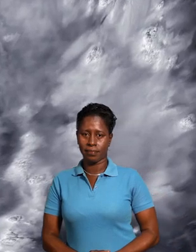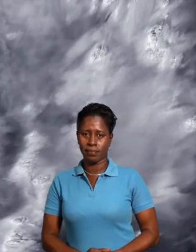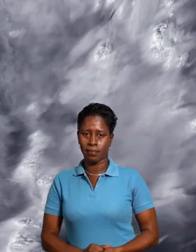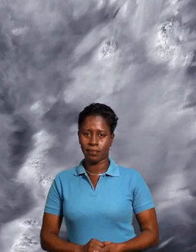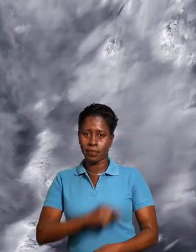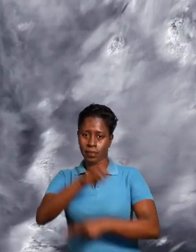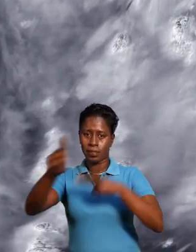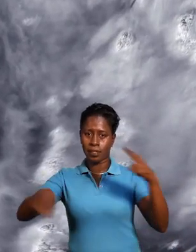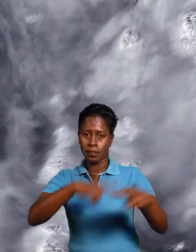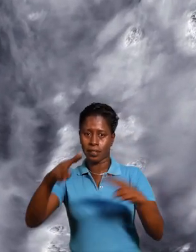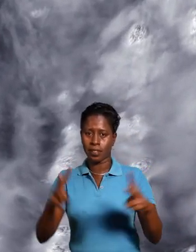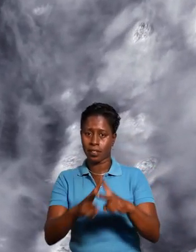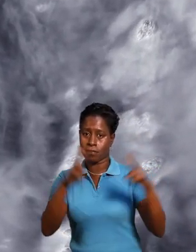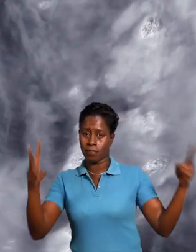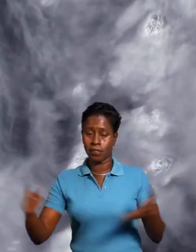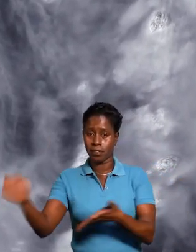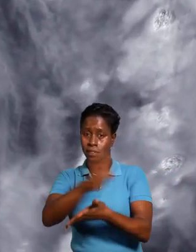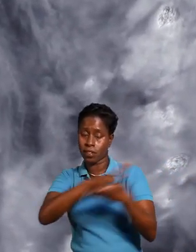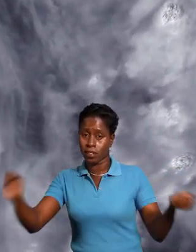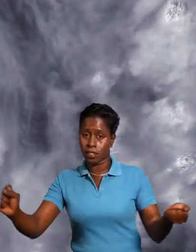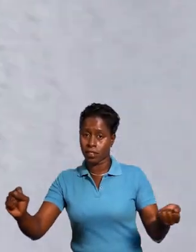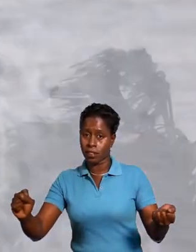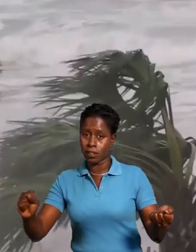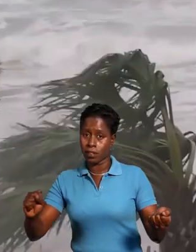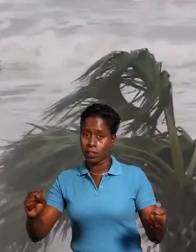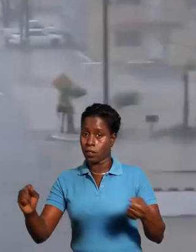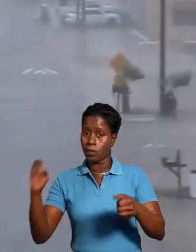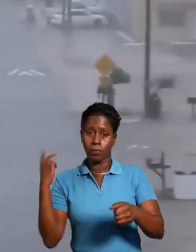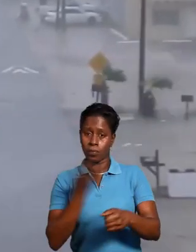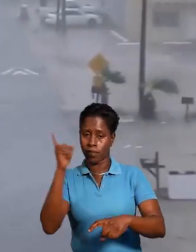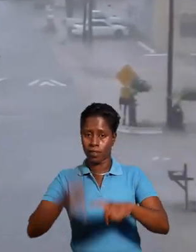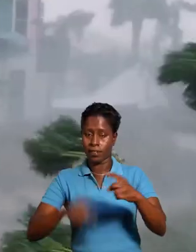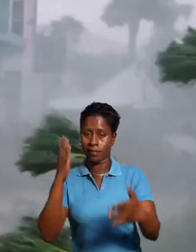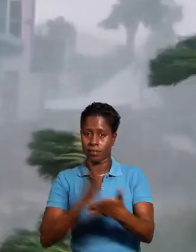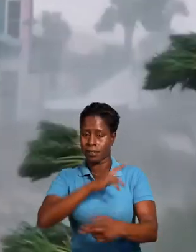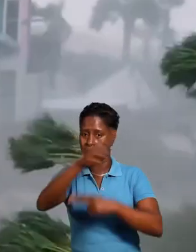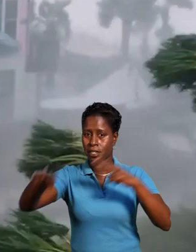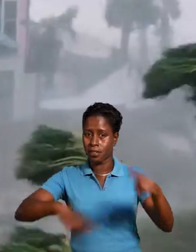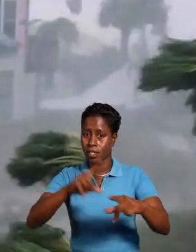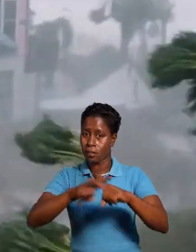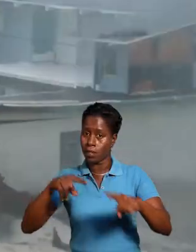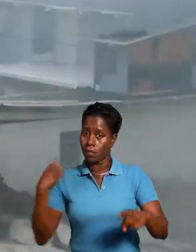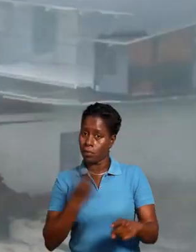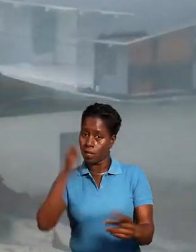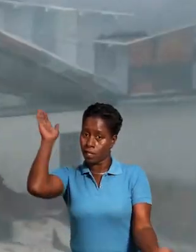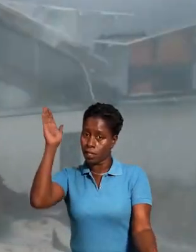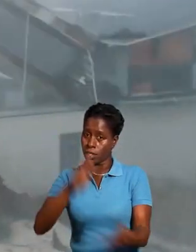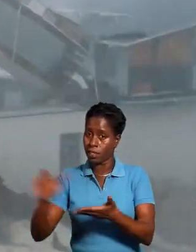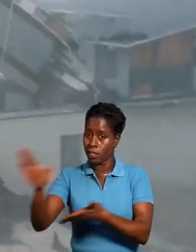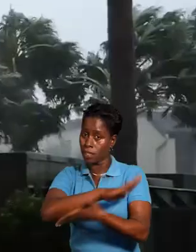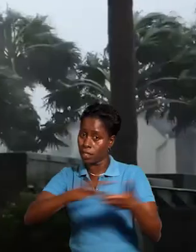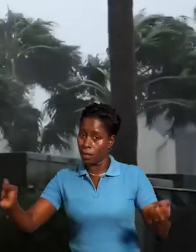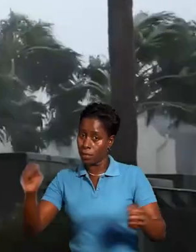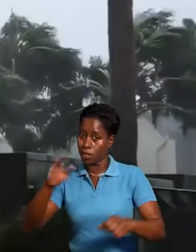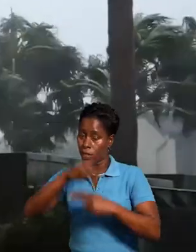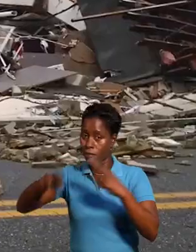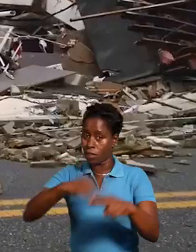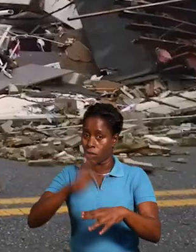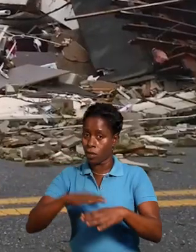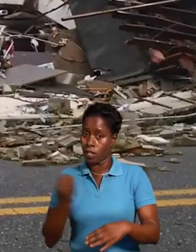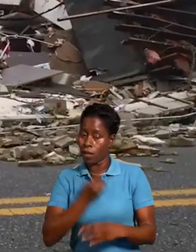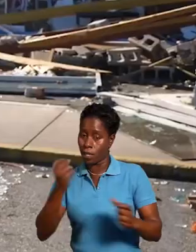Siklon ni fonse kapab pou detwi tout sa ki en shime yo. Nou pa sa do bout yo, men nou sa fe prepawasyon pou proteje la vi,